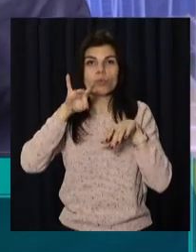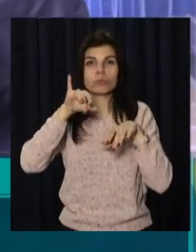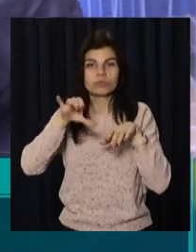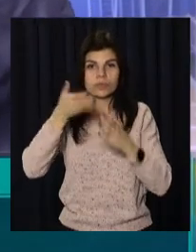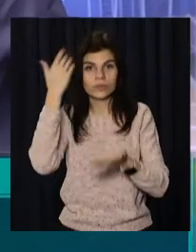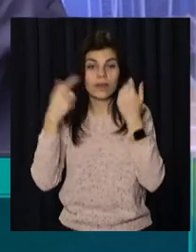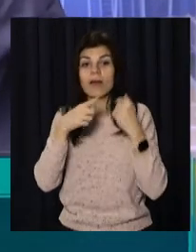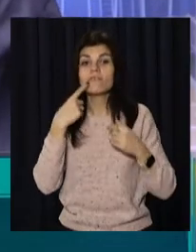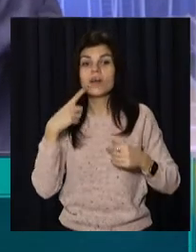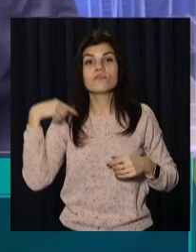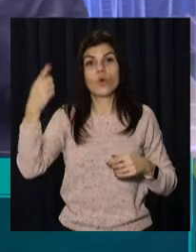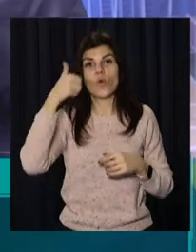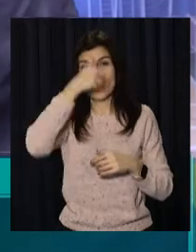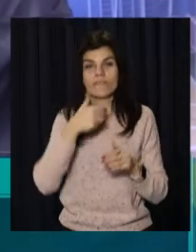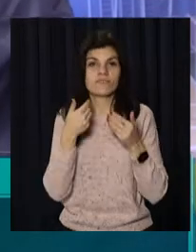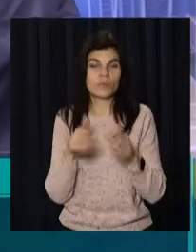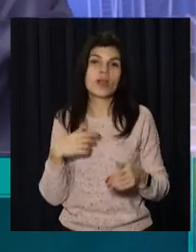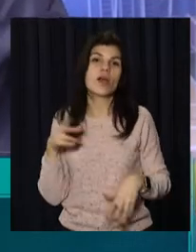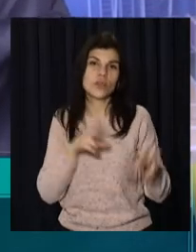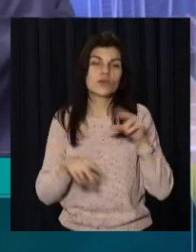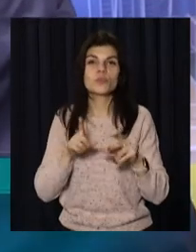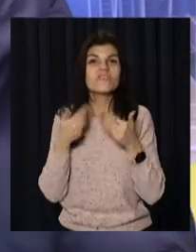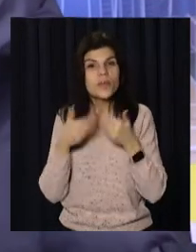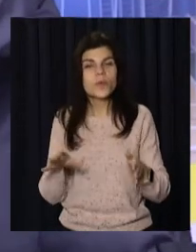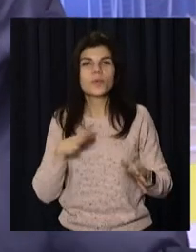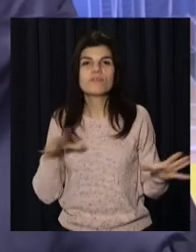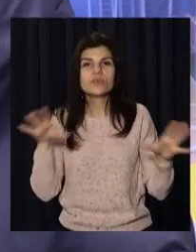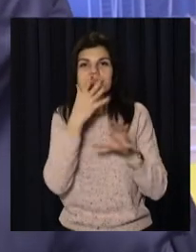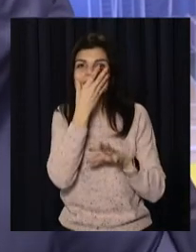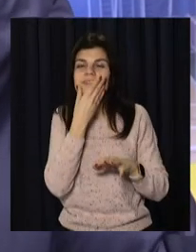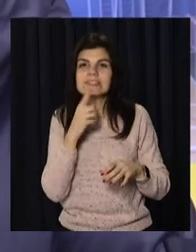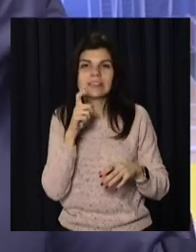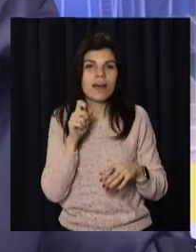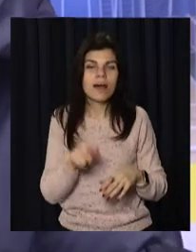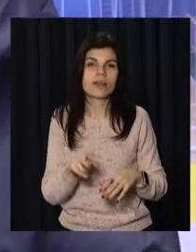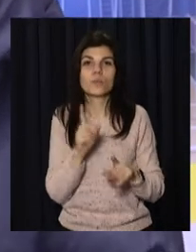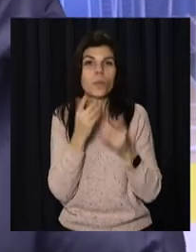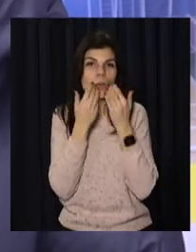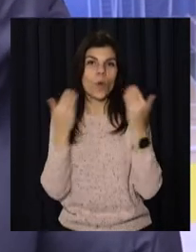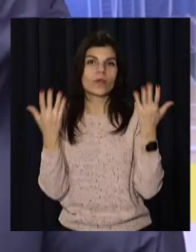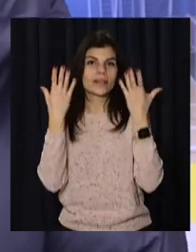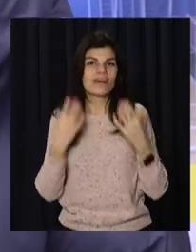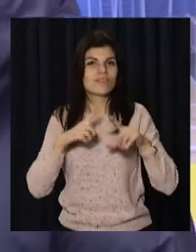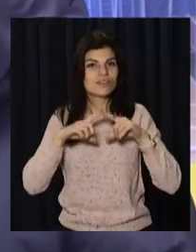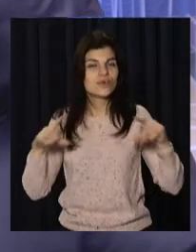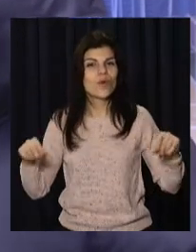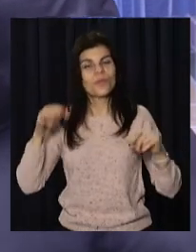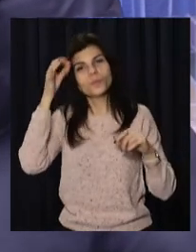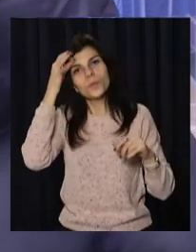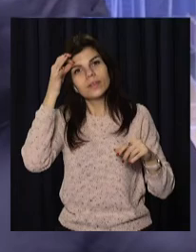хотілося б, щоб це було в красивому залі, щоб все було дуже красиво, тому що останній день в школі, якби випоминання.